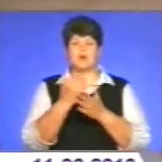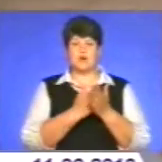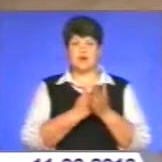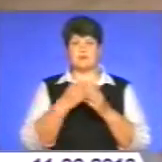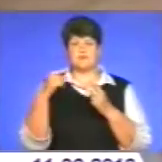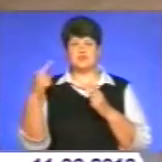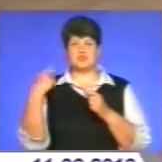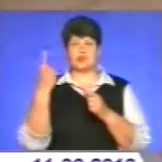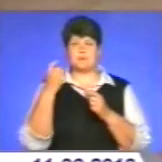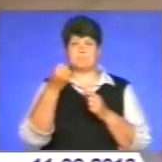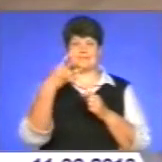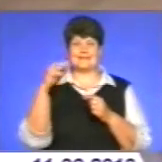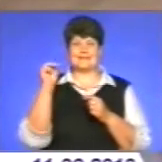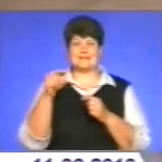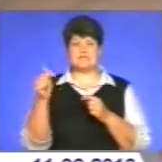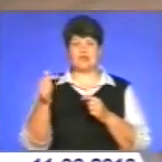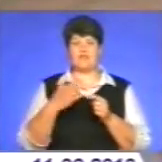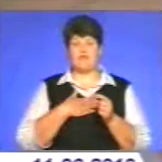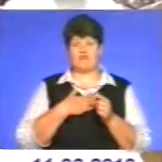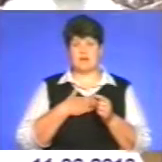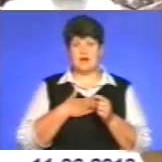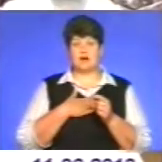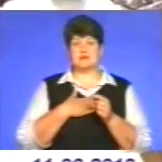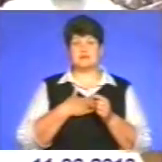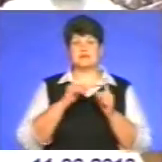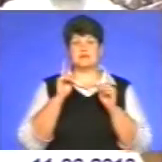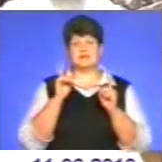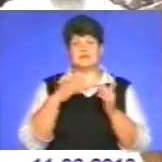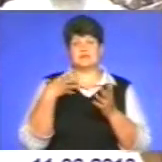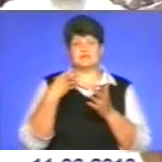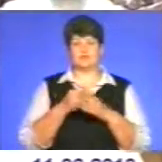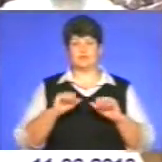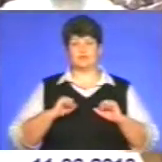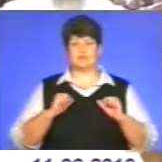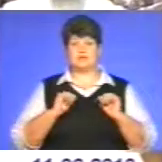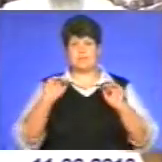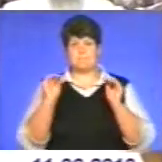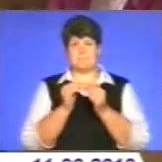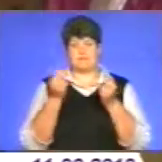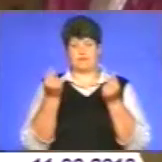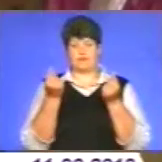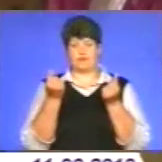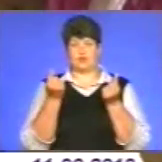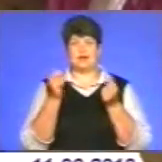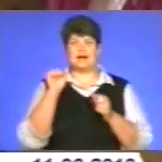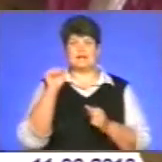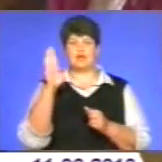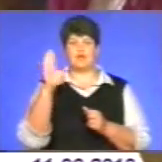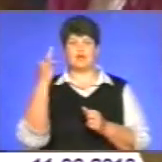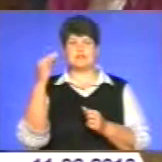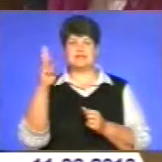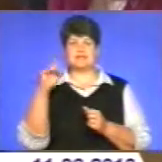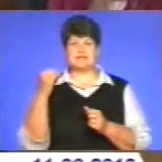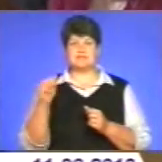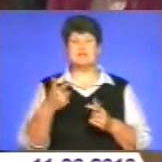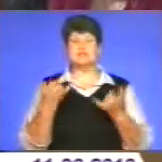гривень. Наші спеціалісти, кажуть в управлінні, доклали лише свої зусилля та мінімум коштів. Андрій Войцехівський і